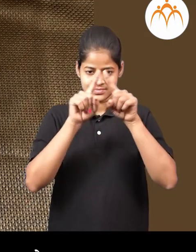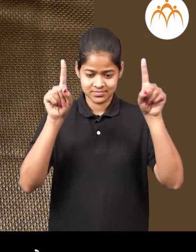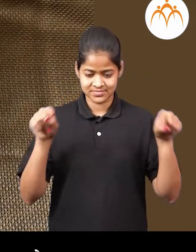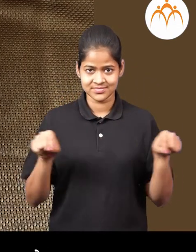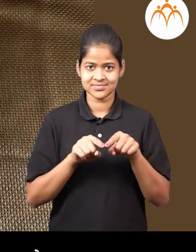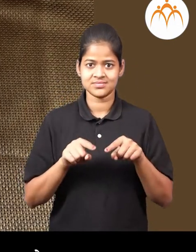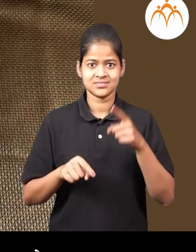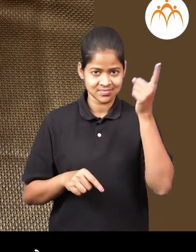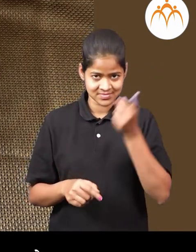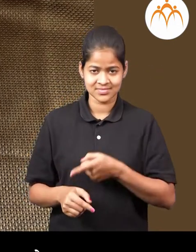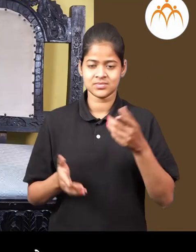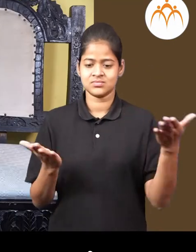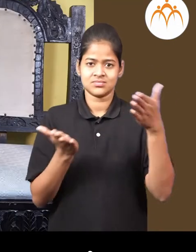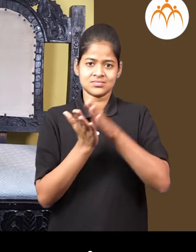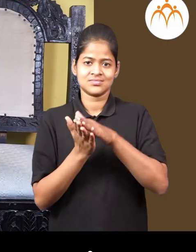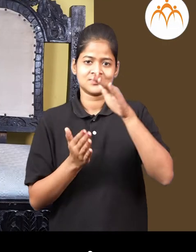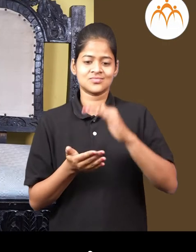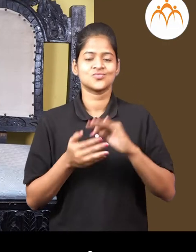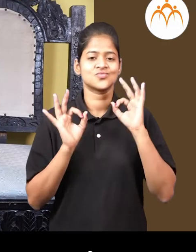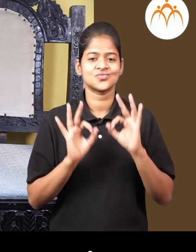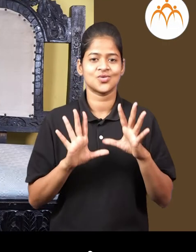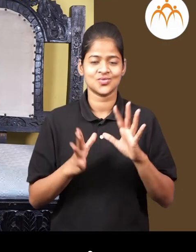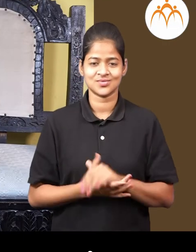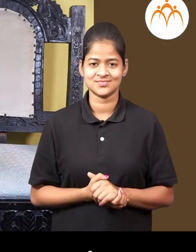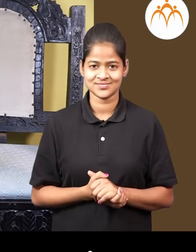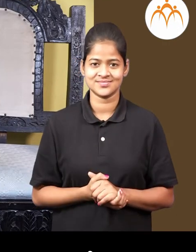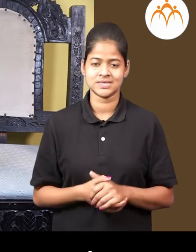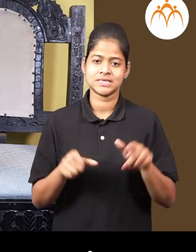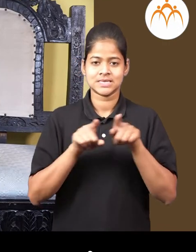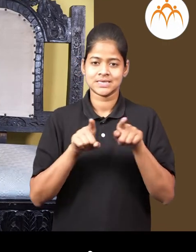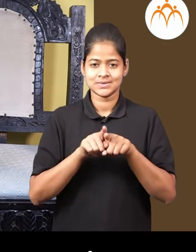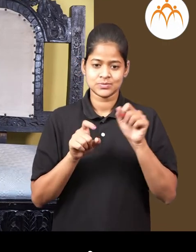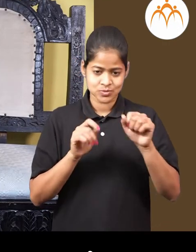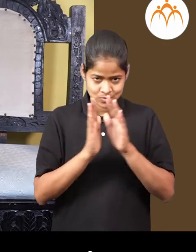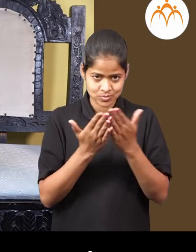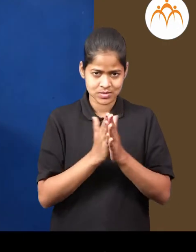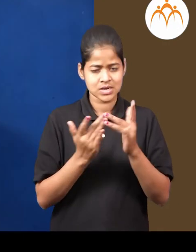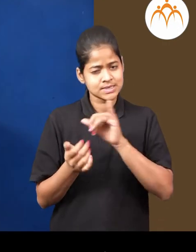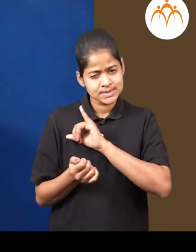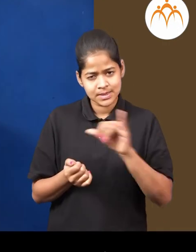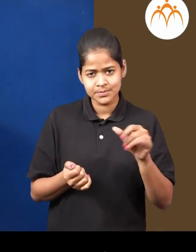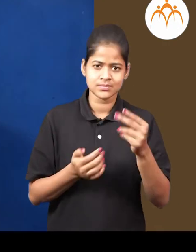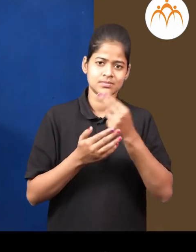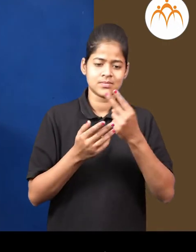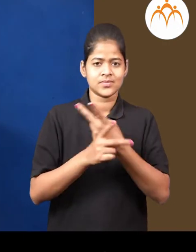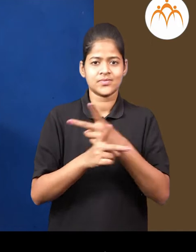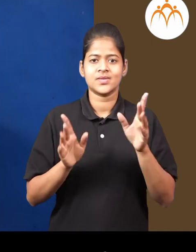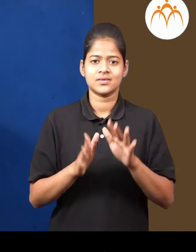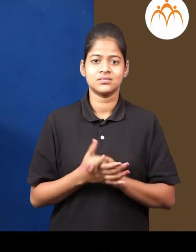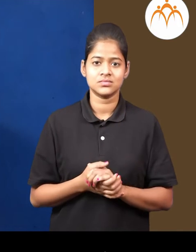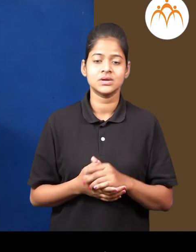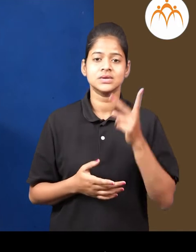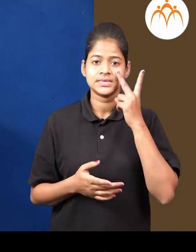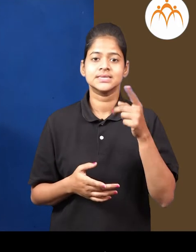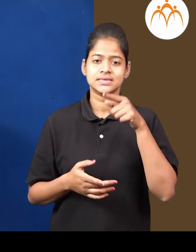सममिता आहे तुझा चित्रांचा पुस्तकात पण बर्याच आकुरुती आस्तिला शा बक्ते पुर्ण